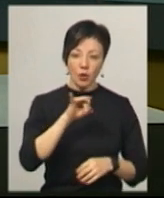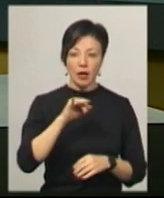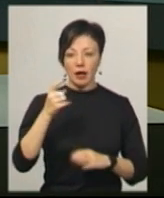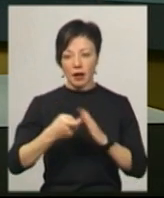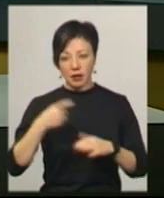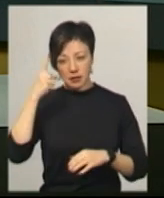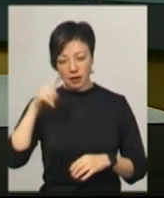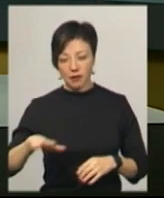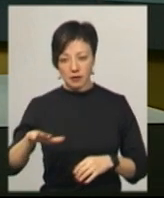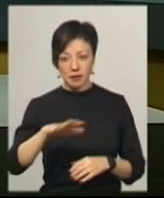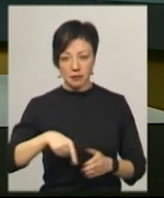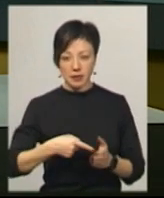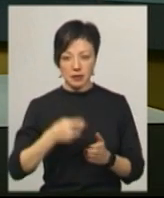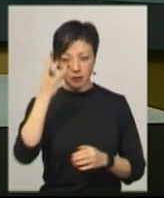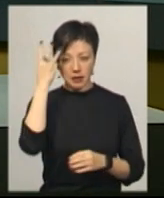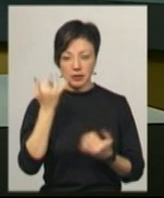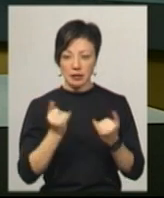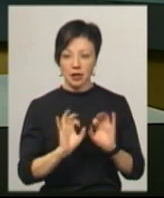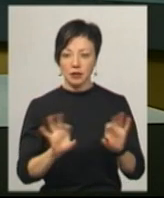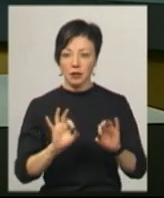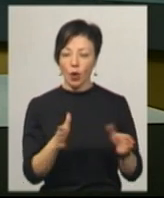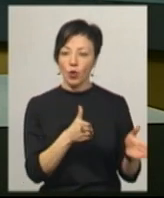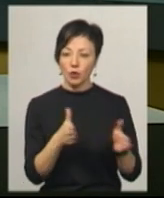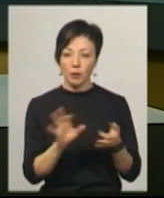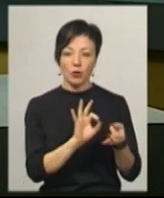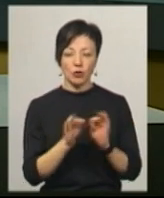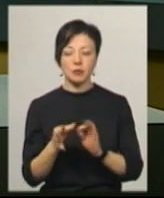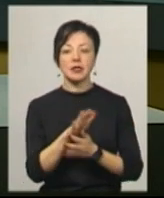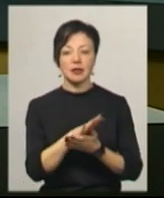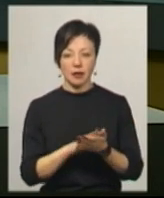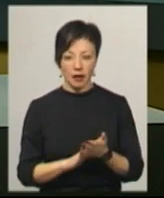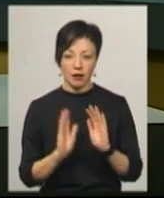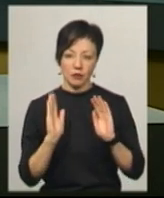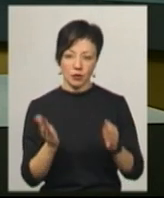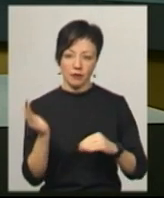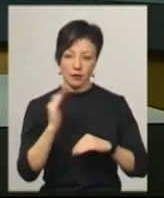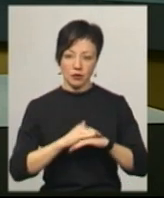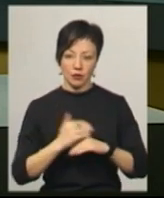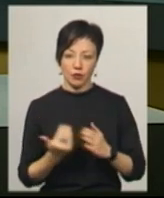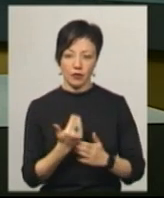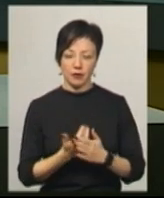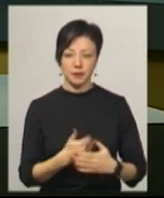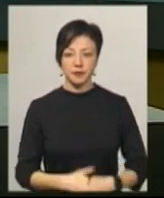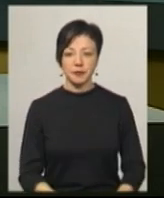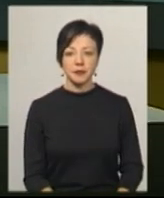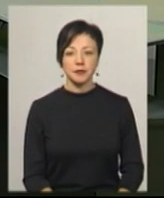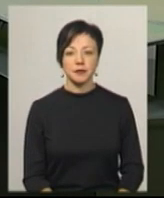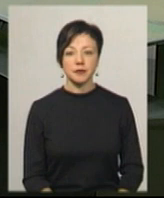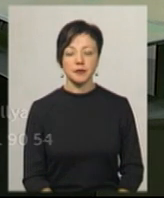краєзнавці обласного центру. Наразі сюжет готується до ефіру, подробиці розповість Андрій Гумени у наступному випуску новин.